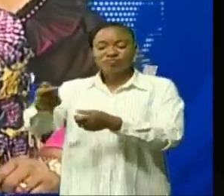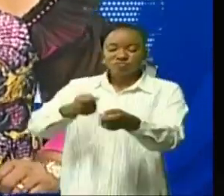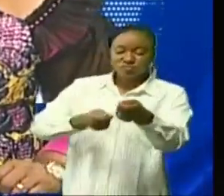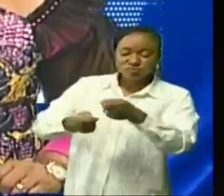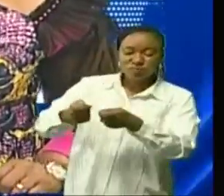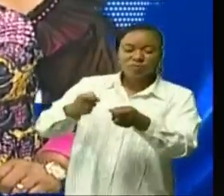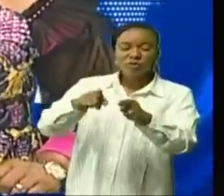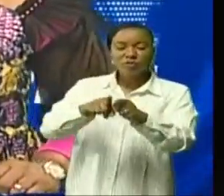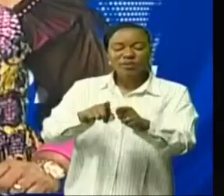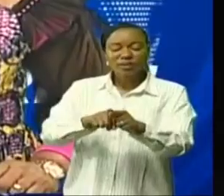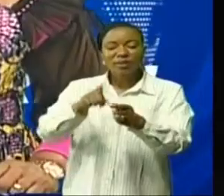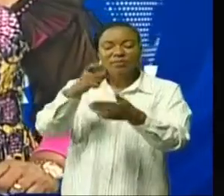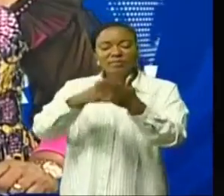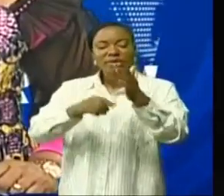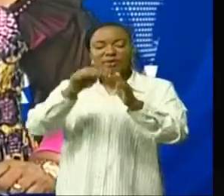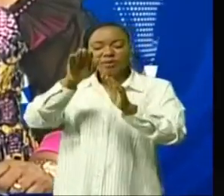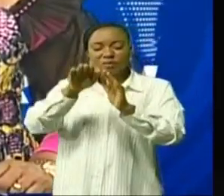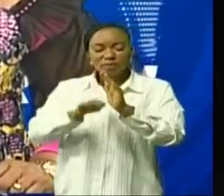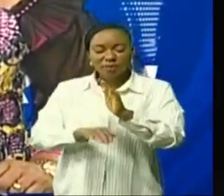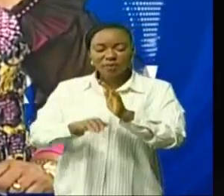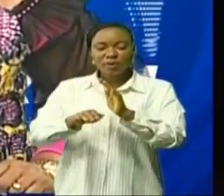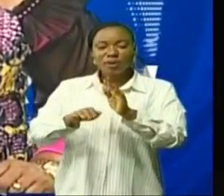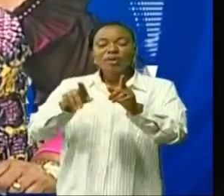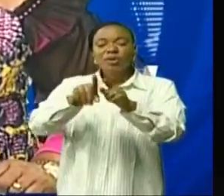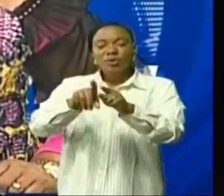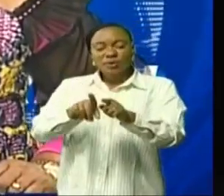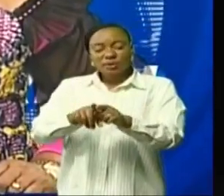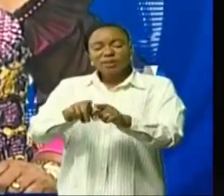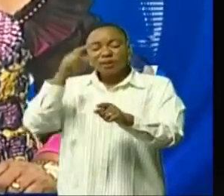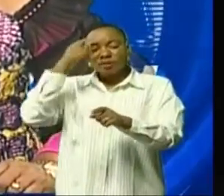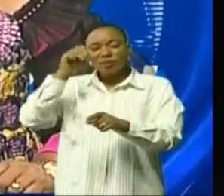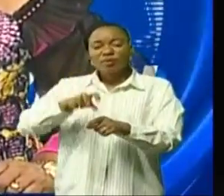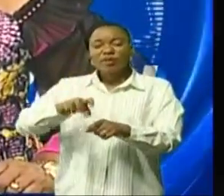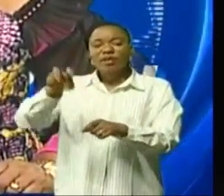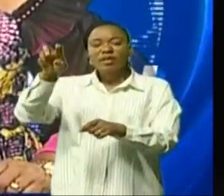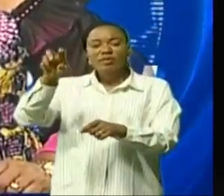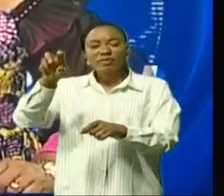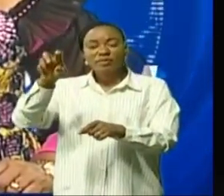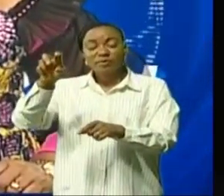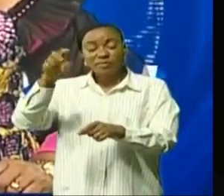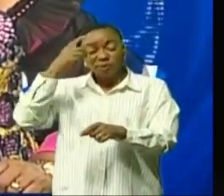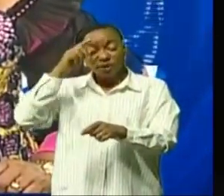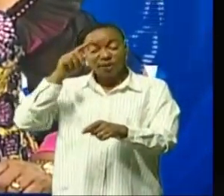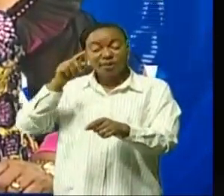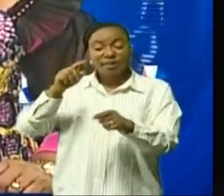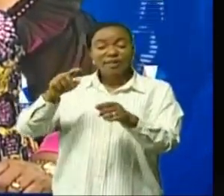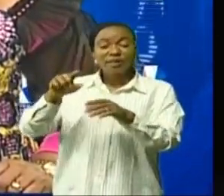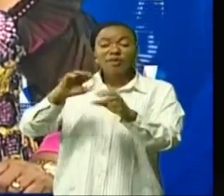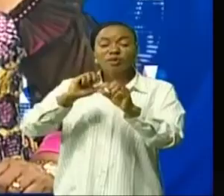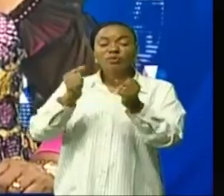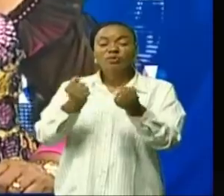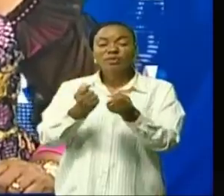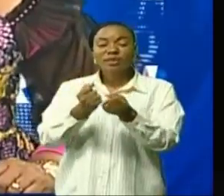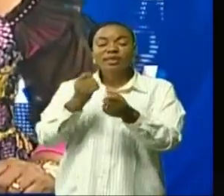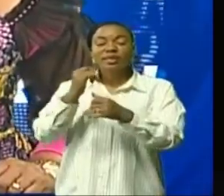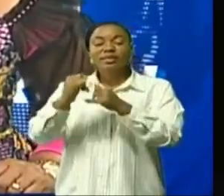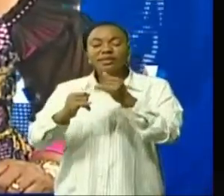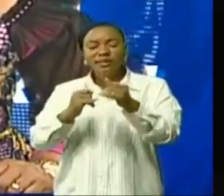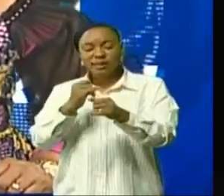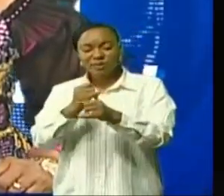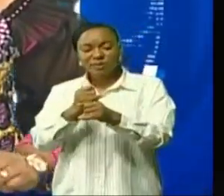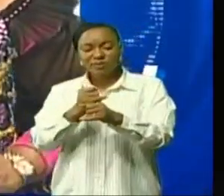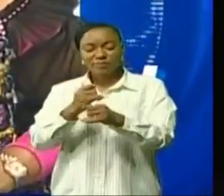'exemption du carburant d'avions des compagnies internationales dont la subvention est